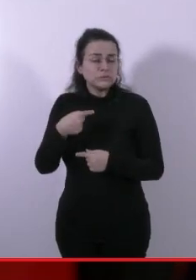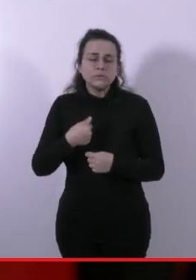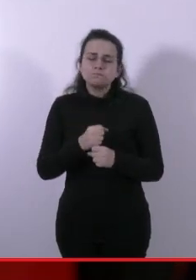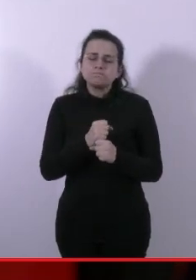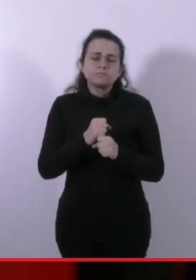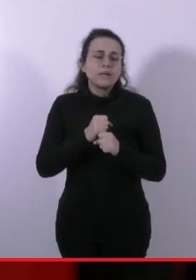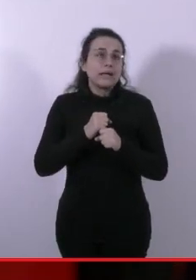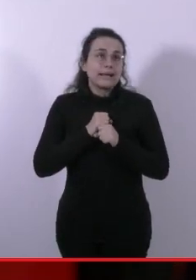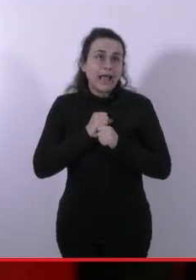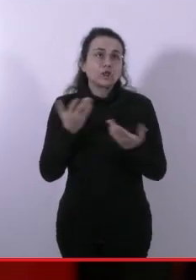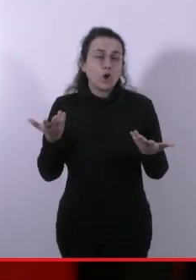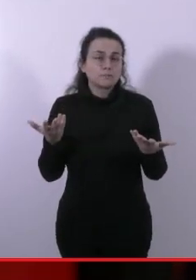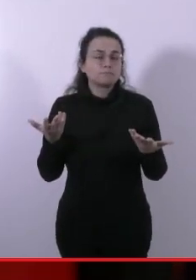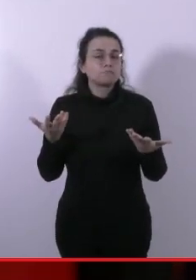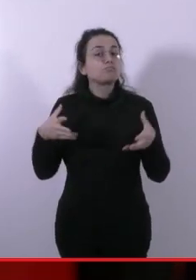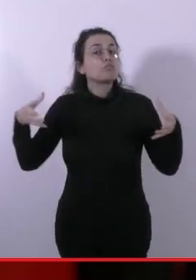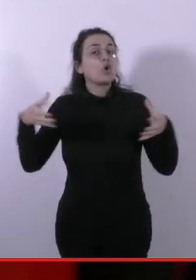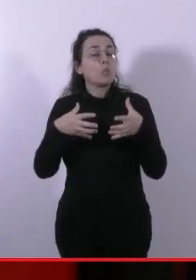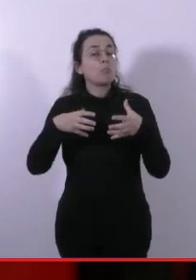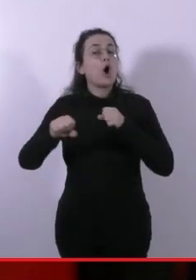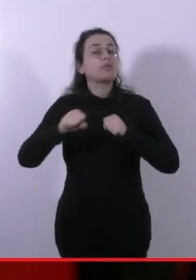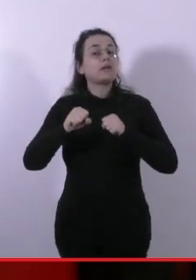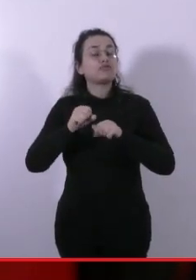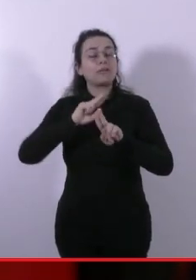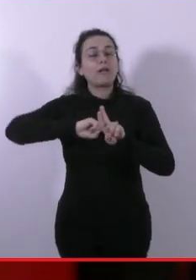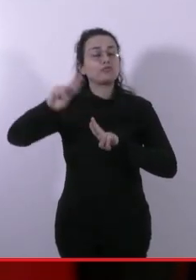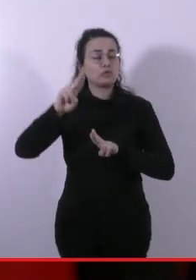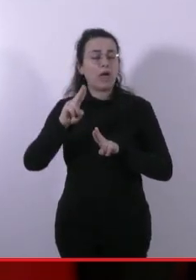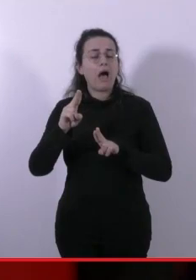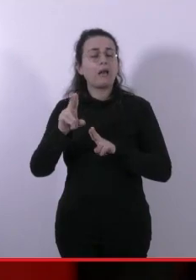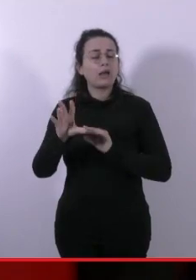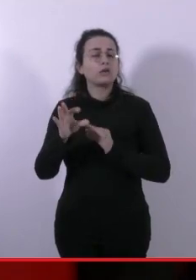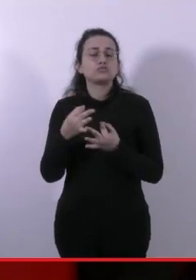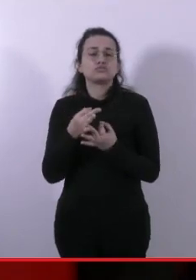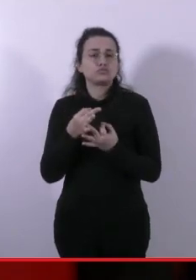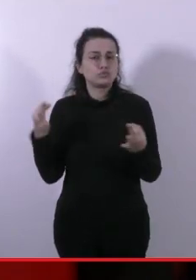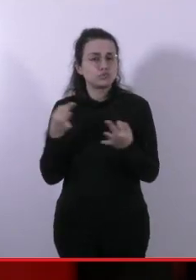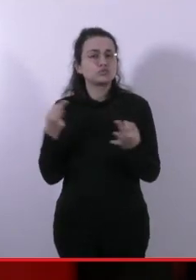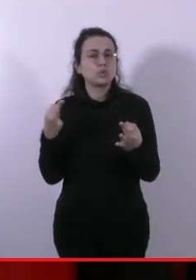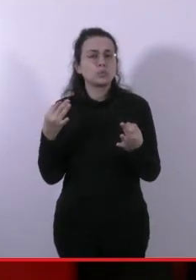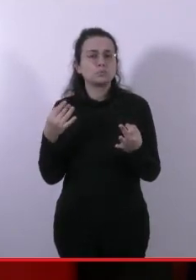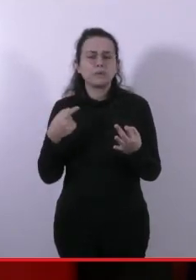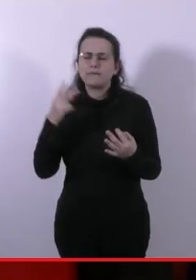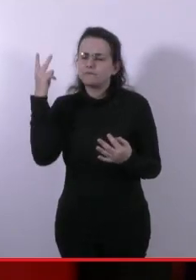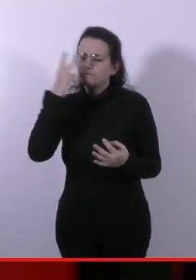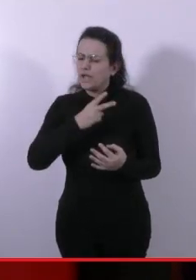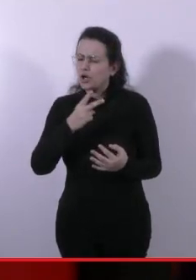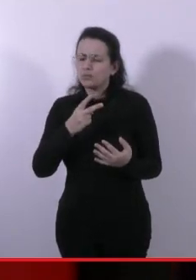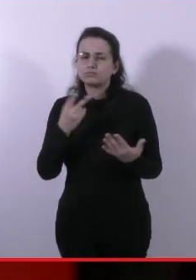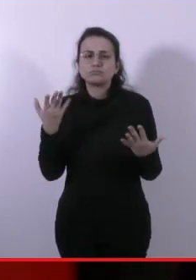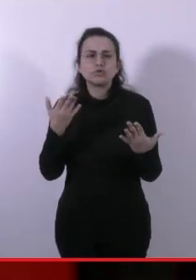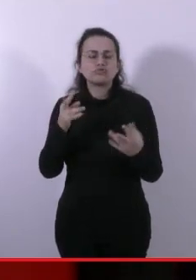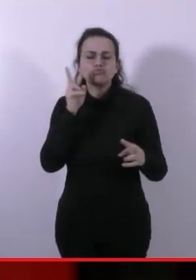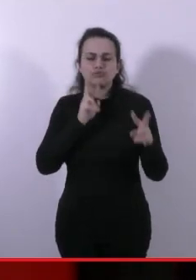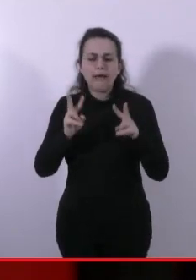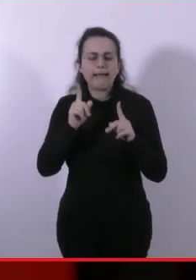che il gruppo dirigente nazionale ha fatto bene, anche, io credo sia stata una cosa epocale, a cercare un asse,